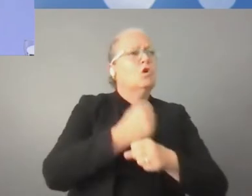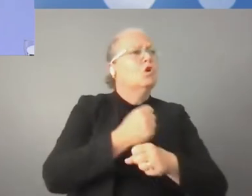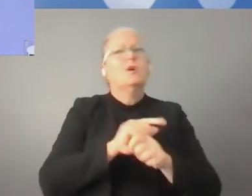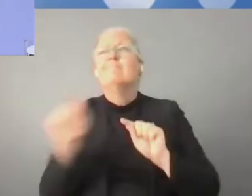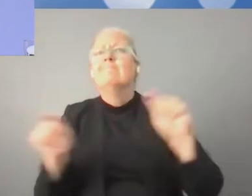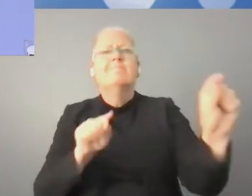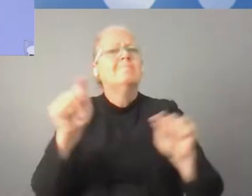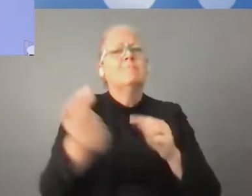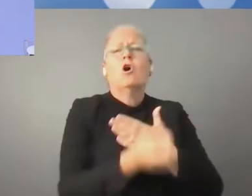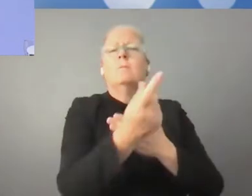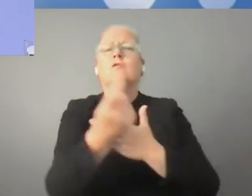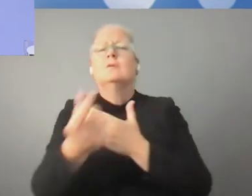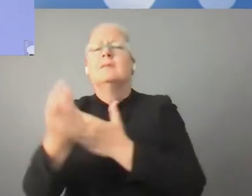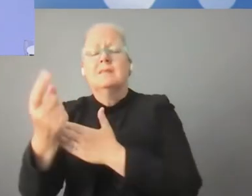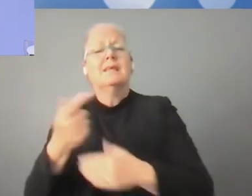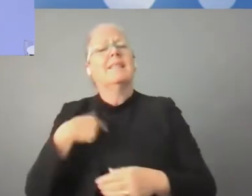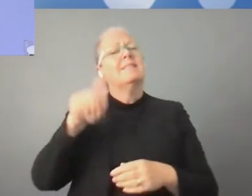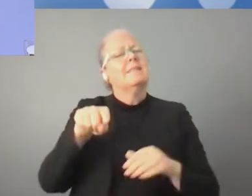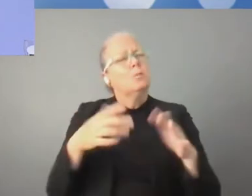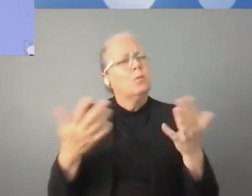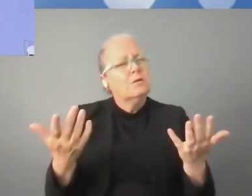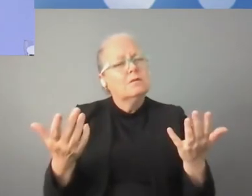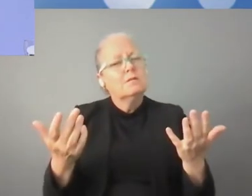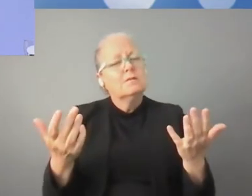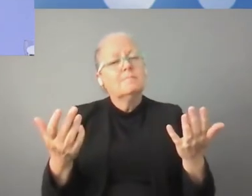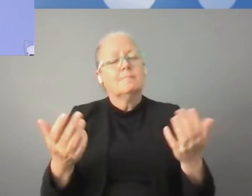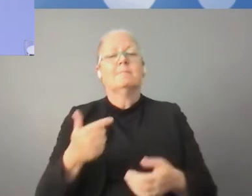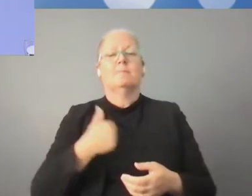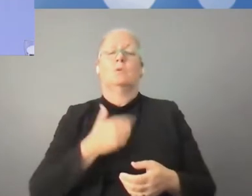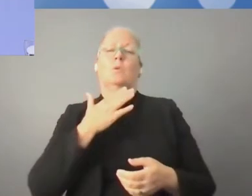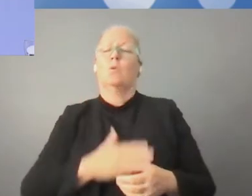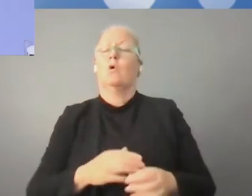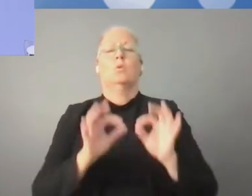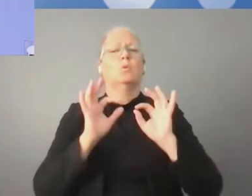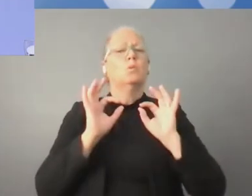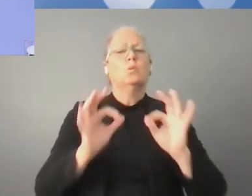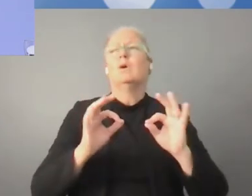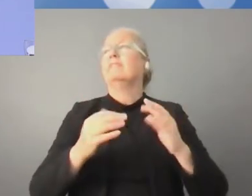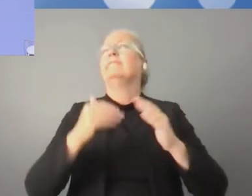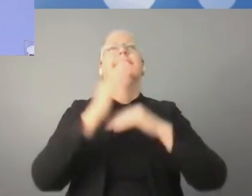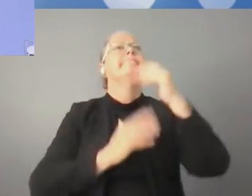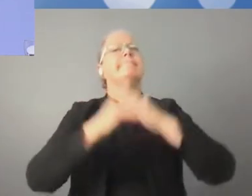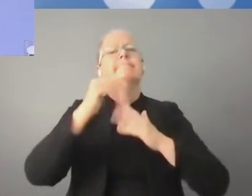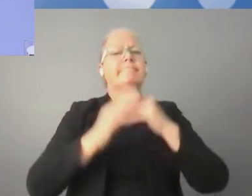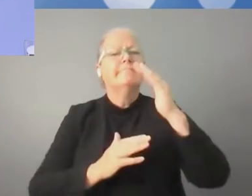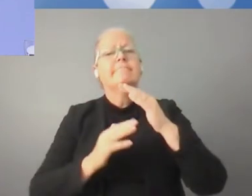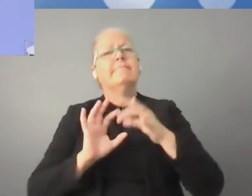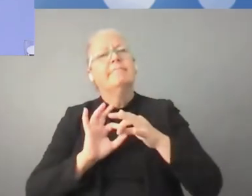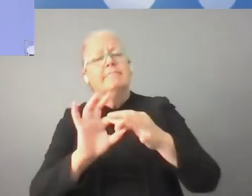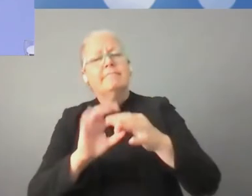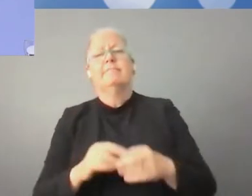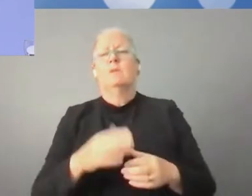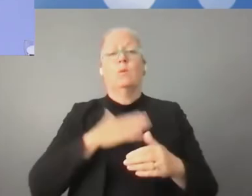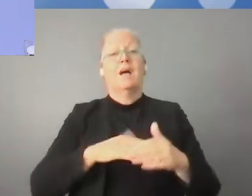internecie w tej chwili ludzie szukają nowych możliwości zatrudnienia, jak również prowadzą wiele innych aktywności. Co jest nam zatem potrzebne?